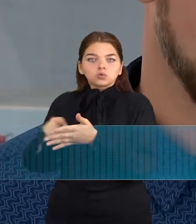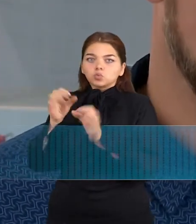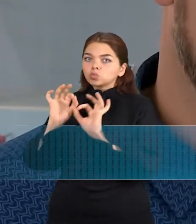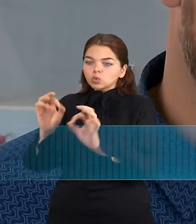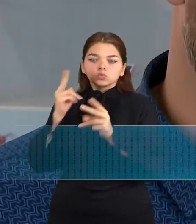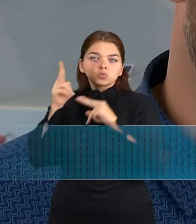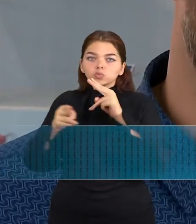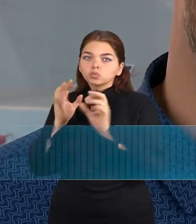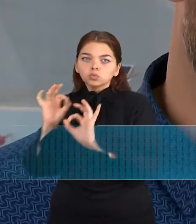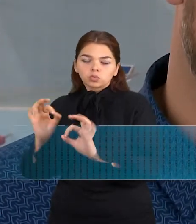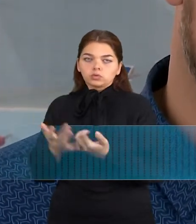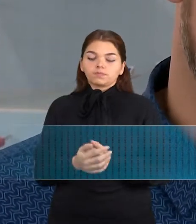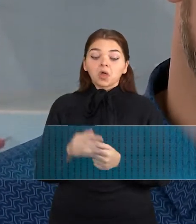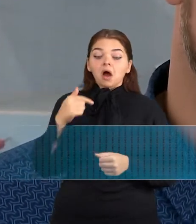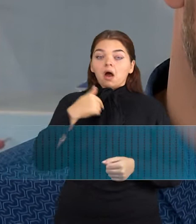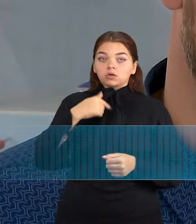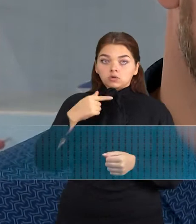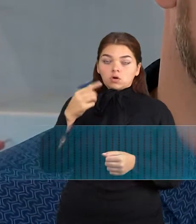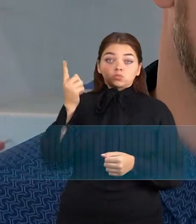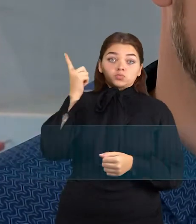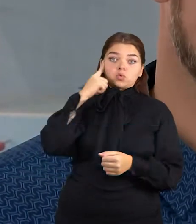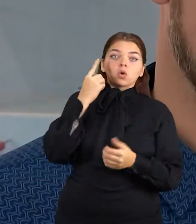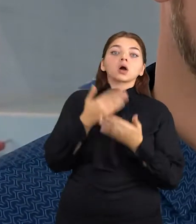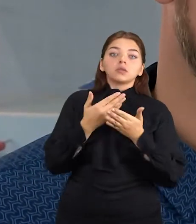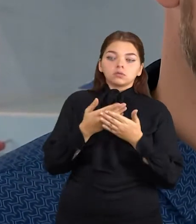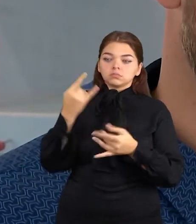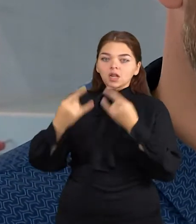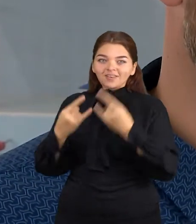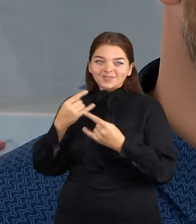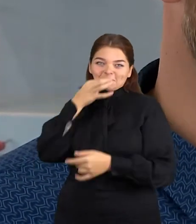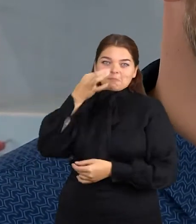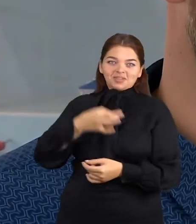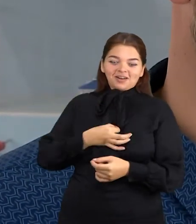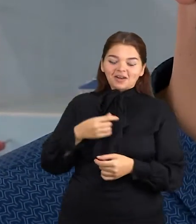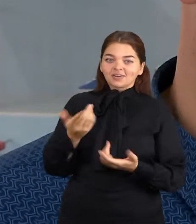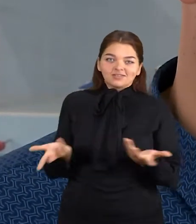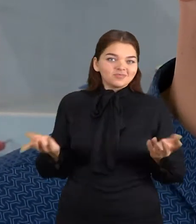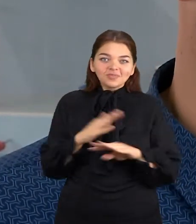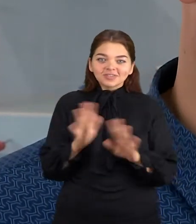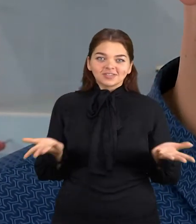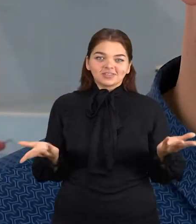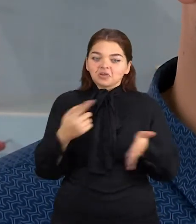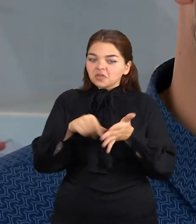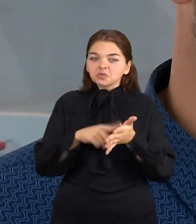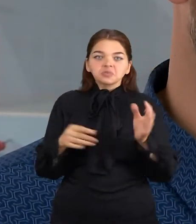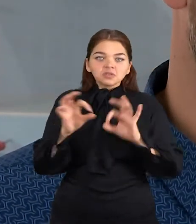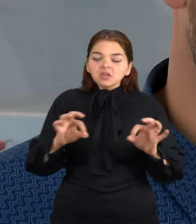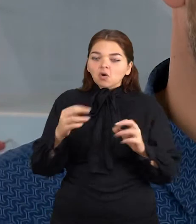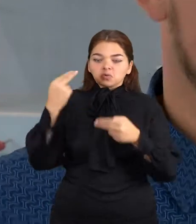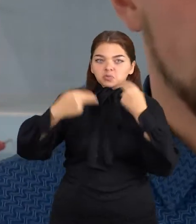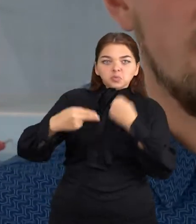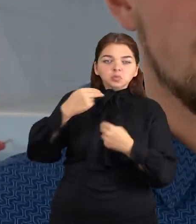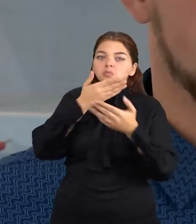Vaduotės buvo, ūkio pavaduotės, praeitą savaitą buvo užsiminęs, kad tėveliai